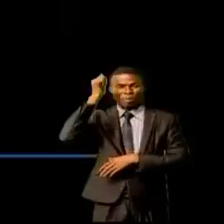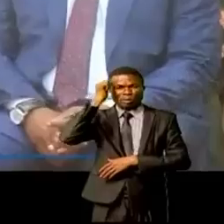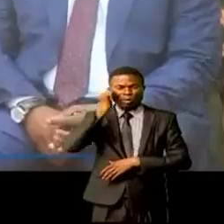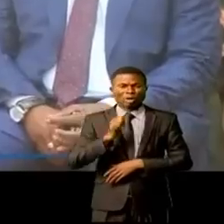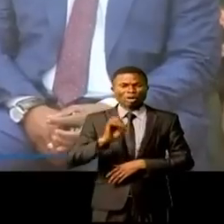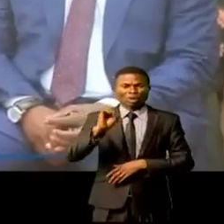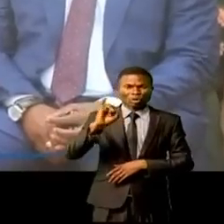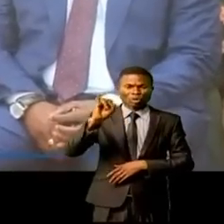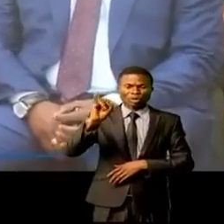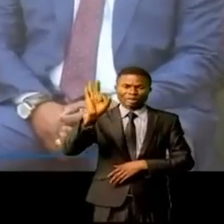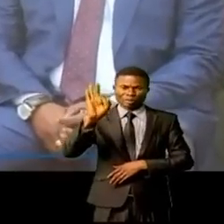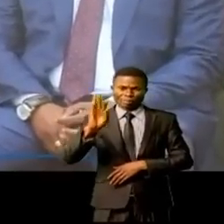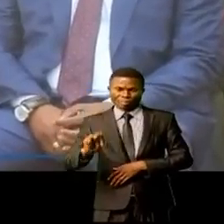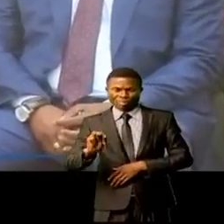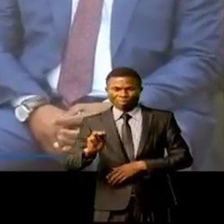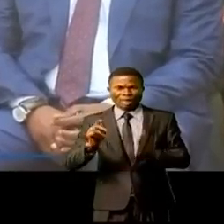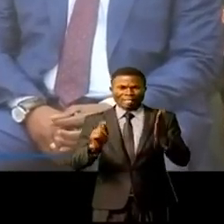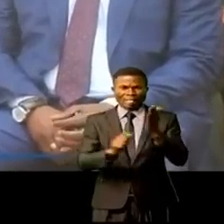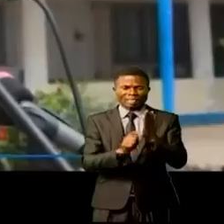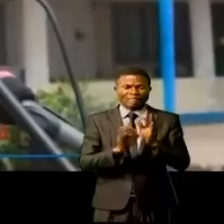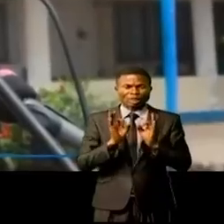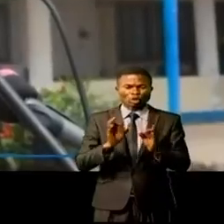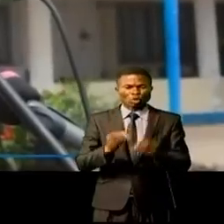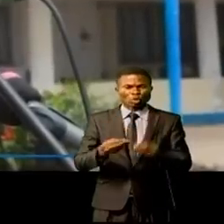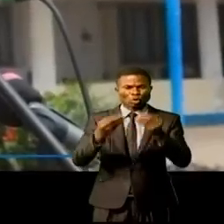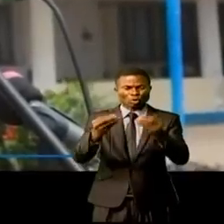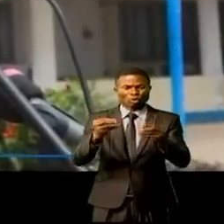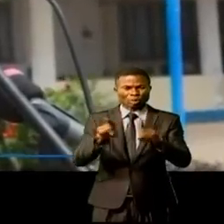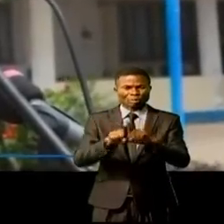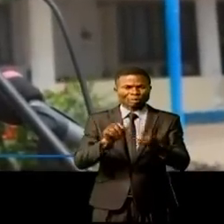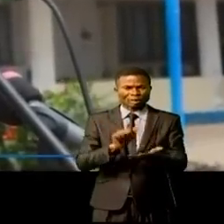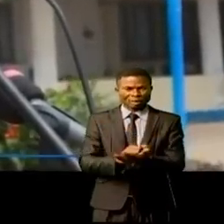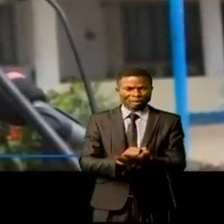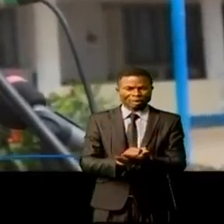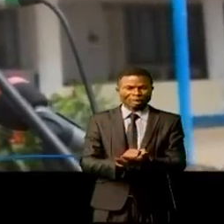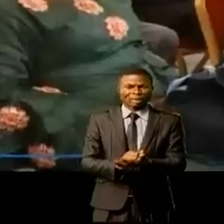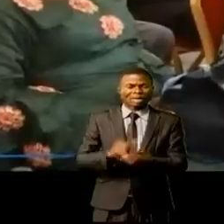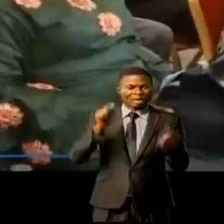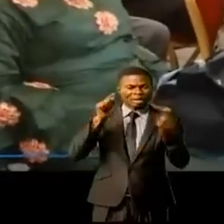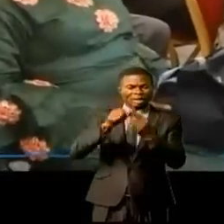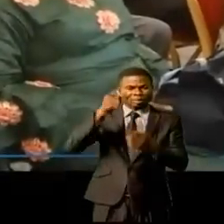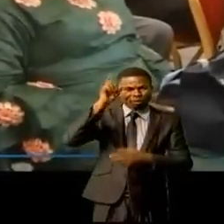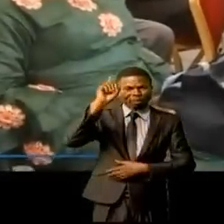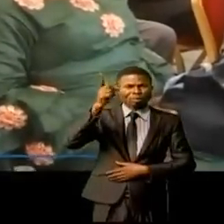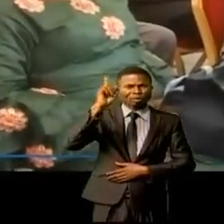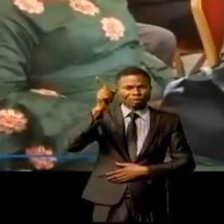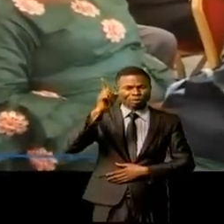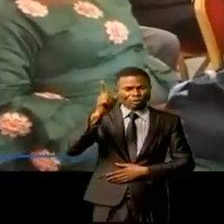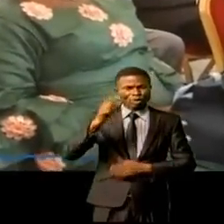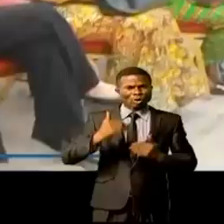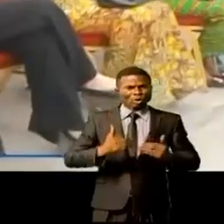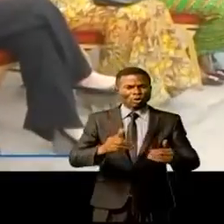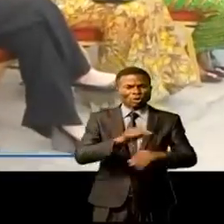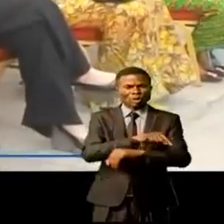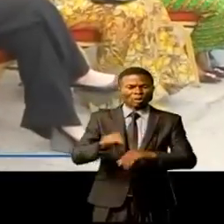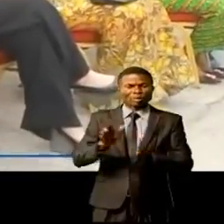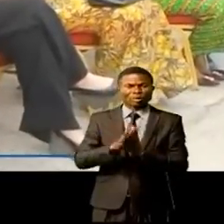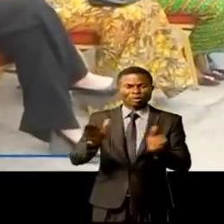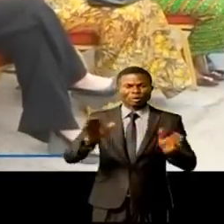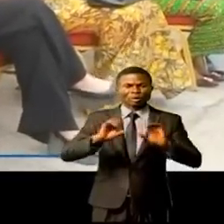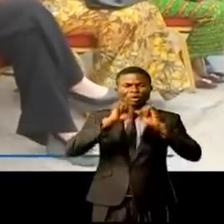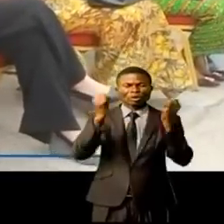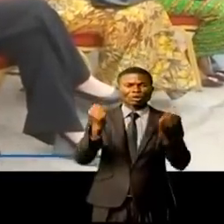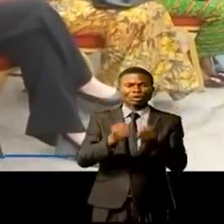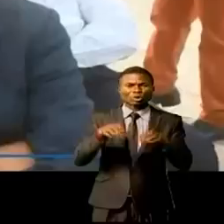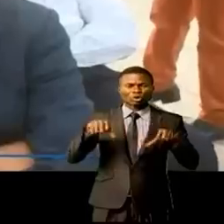les dotant de nouvelles technologies caressant et modernisme digne de ce nom, tel est l'un des principaux objectifs poursuivis par la Direction générale de la Société congolaise